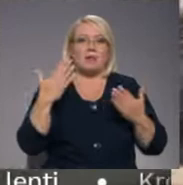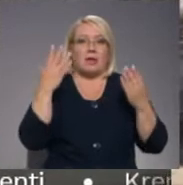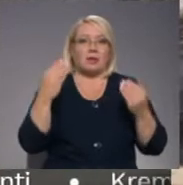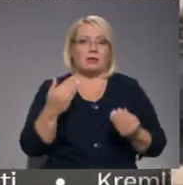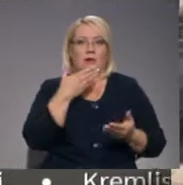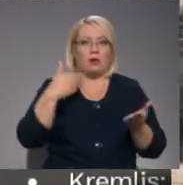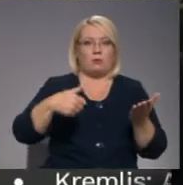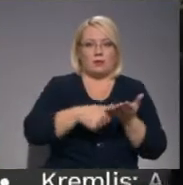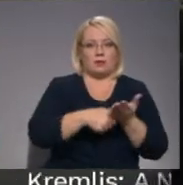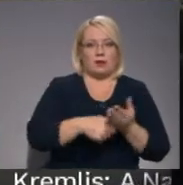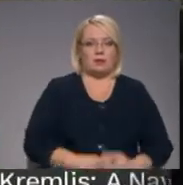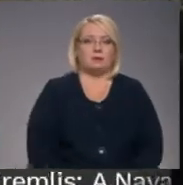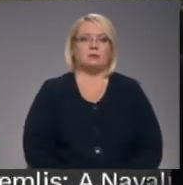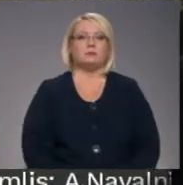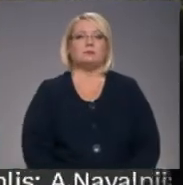reģistrēt.